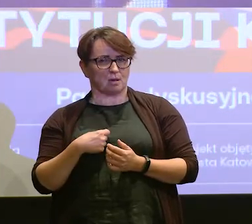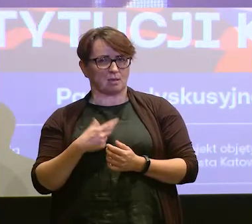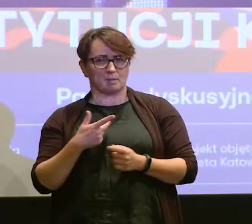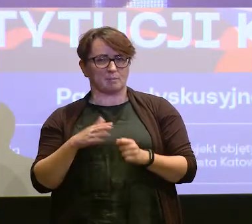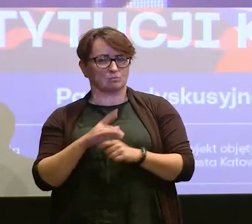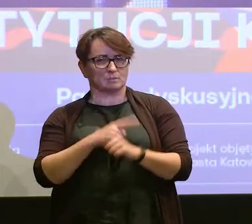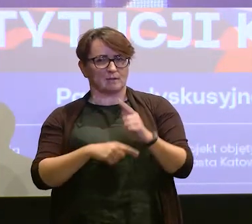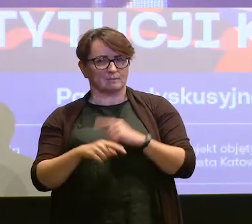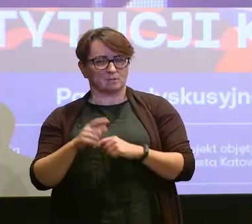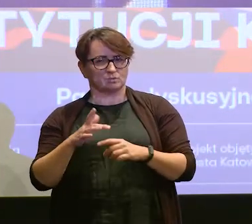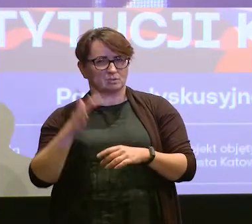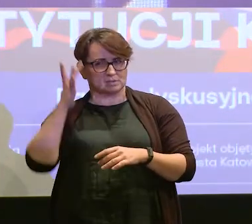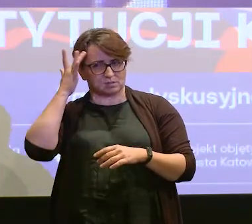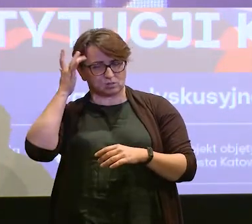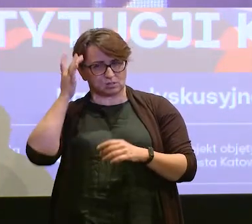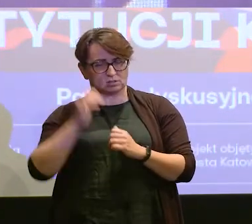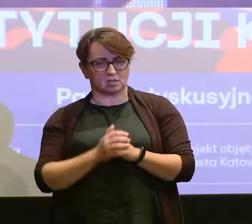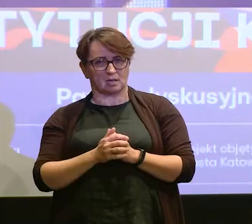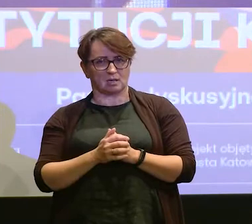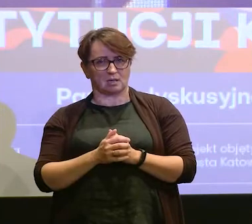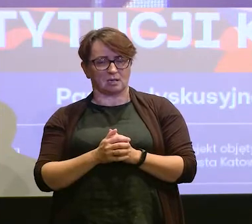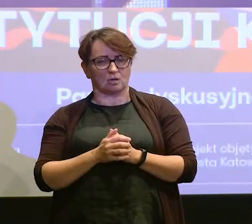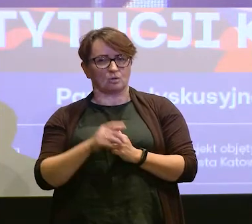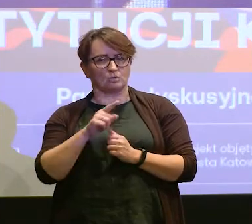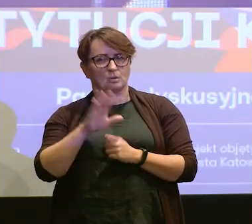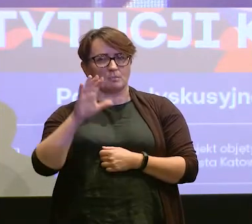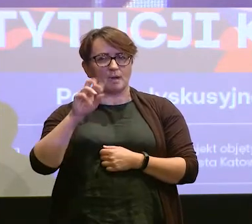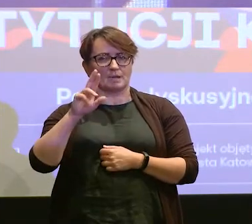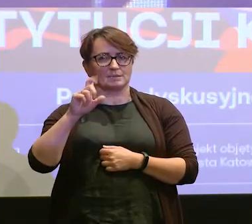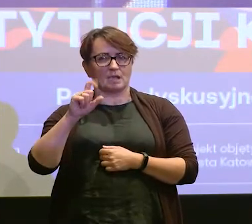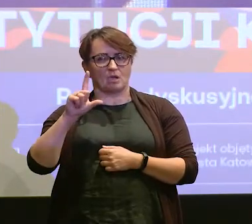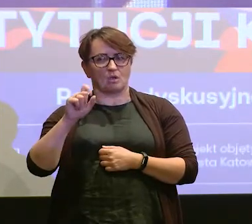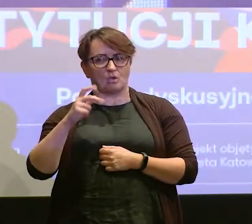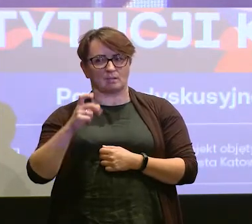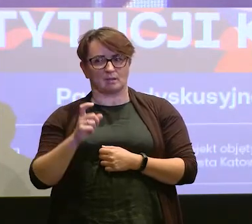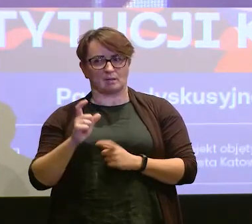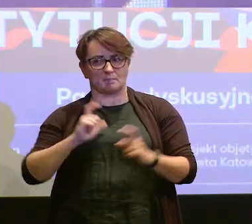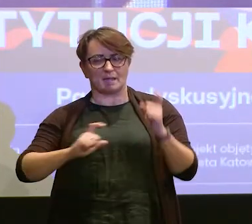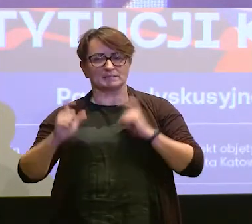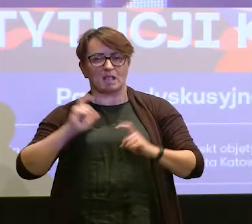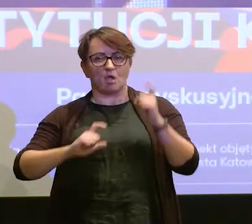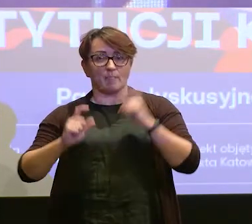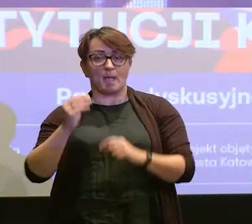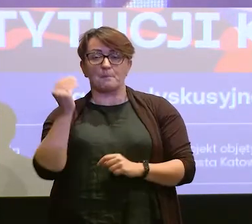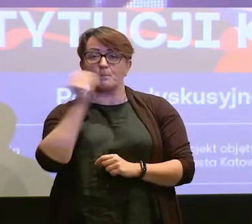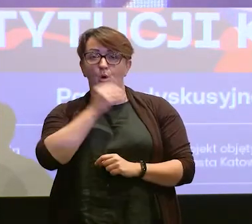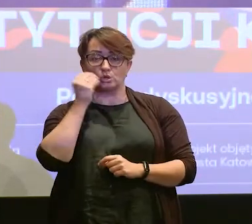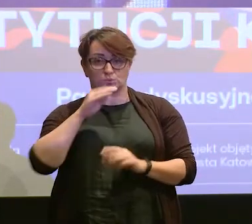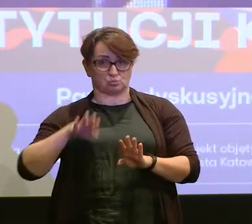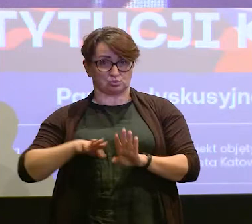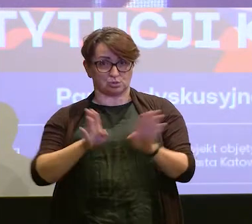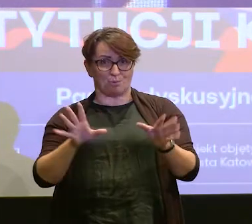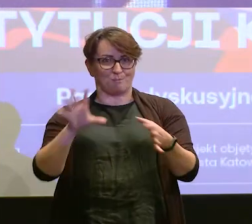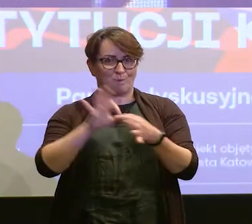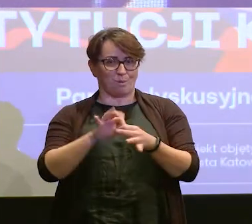niepełnosprawnością sensoryczną, to w Barcelonie takie muzeum morskie połączone z możliwością oglądania